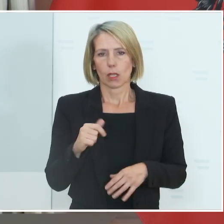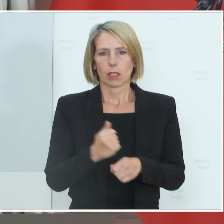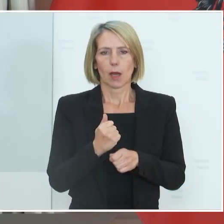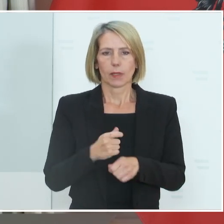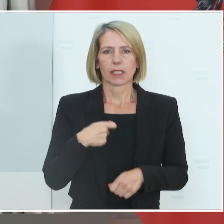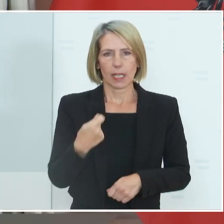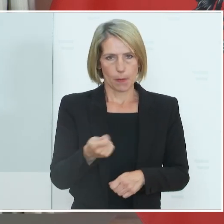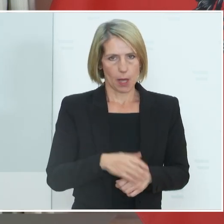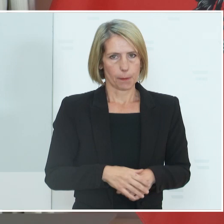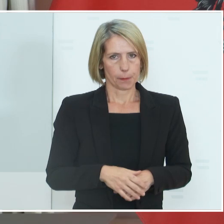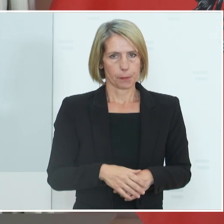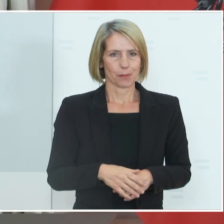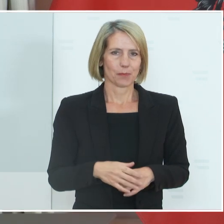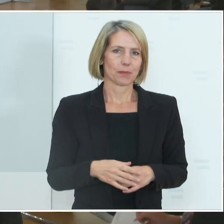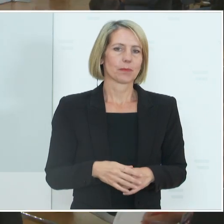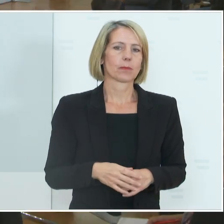Arbeitgeberin.